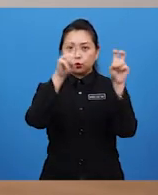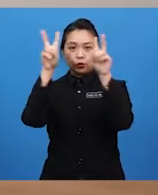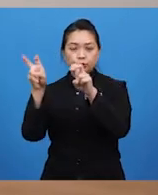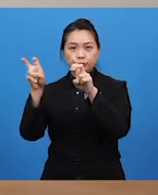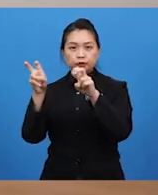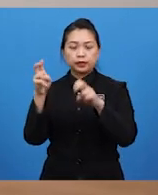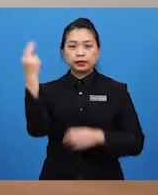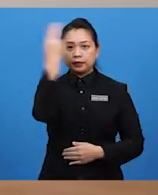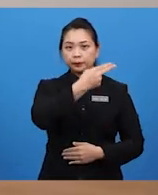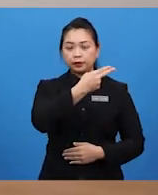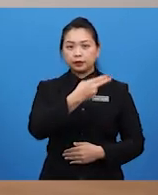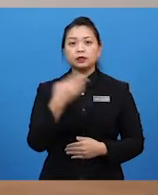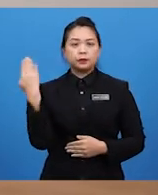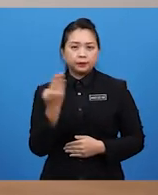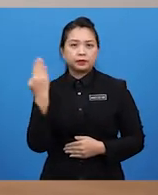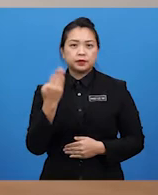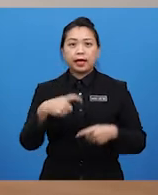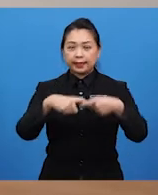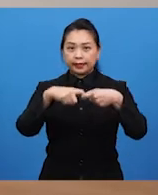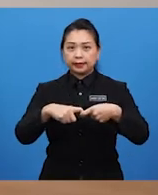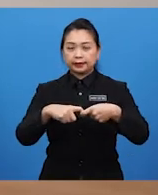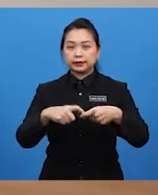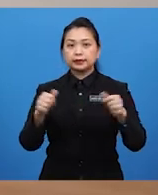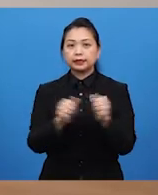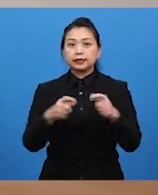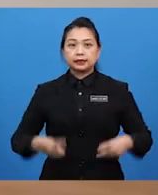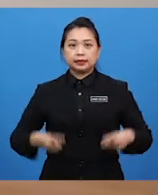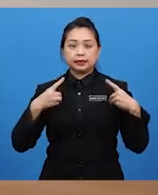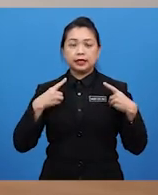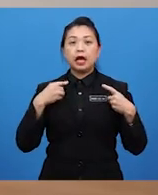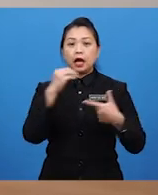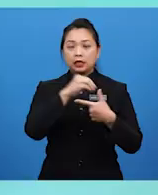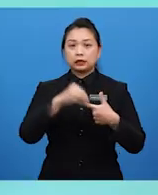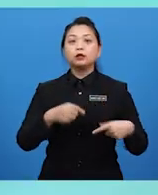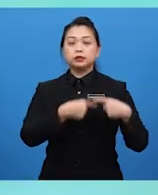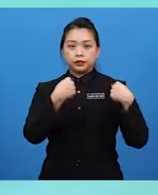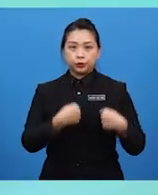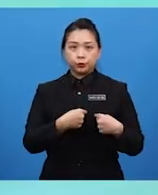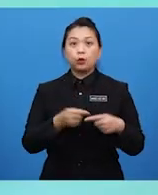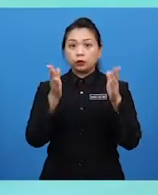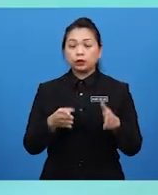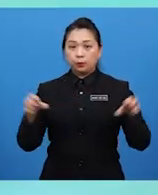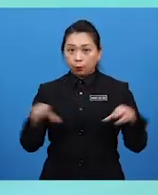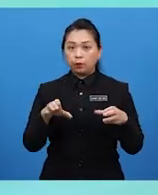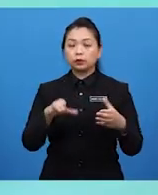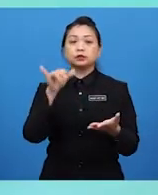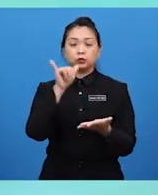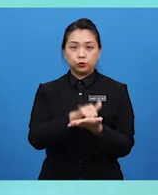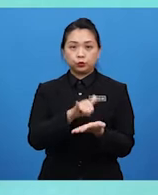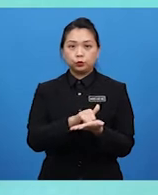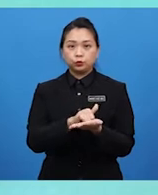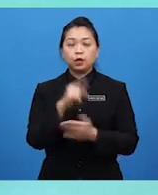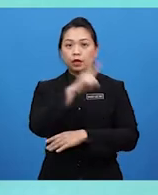dan kebiasaannya berkaitan dengan diri atau jiwa pengkarya itu sendiri. Hal ini Cikgu Dons dapat